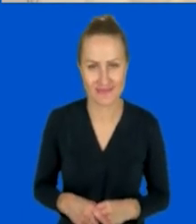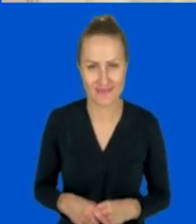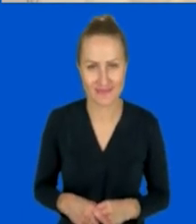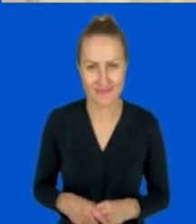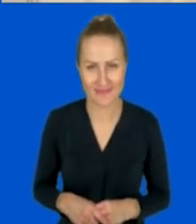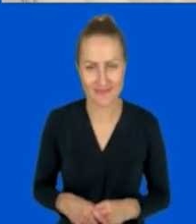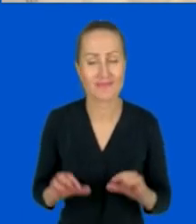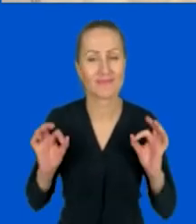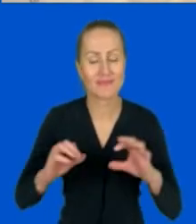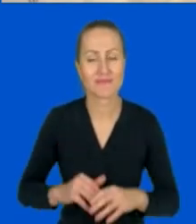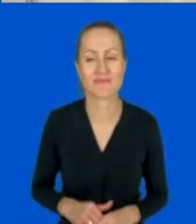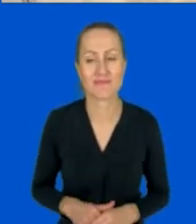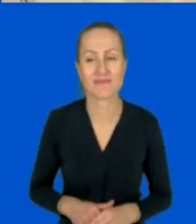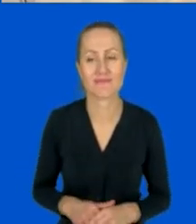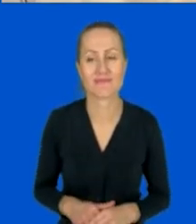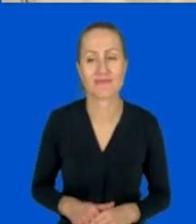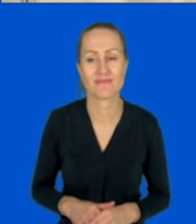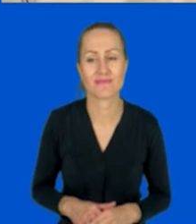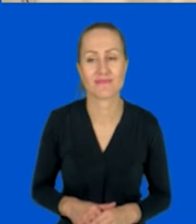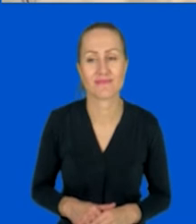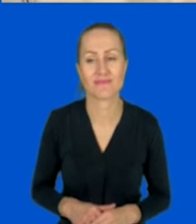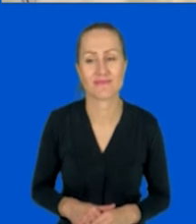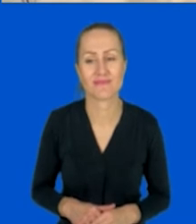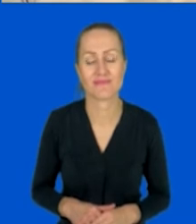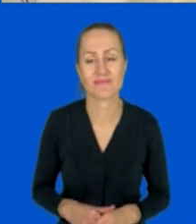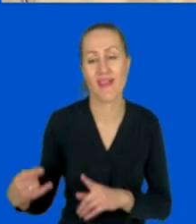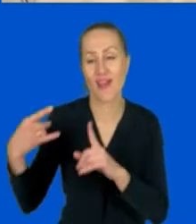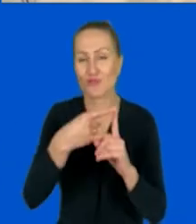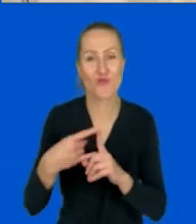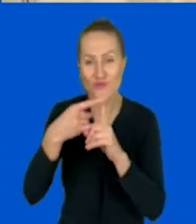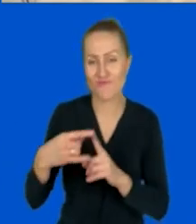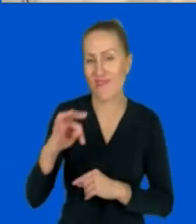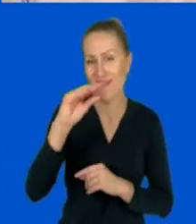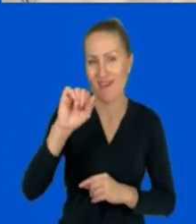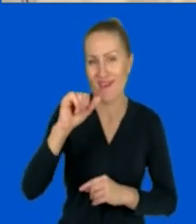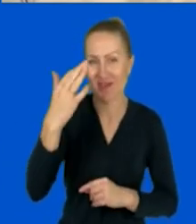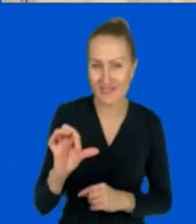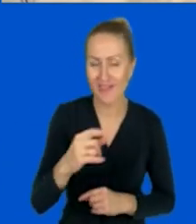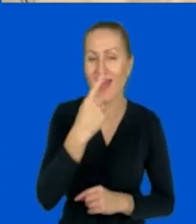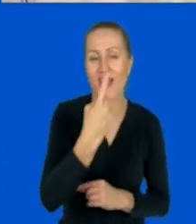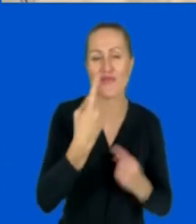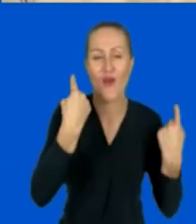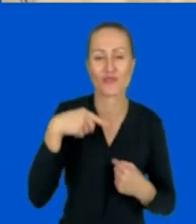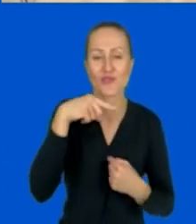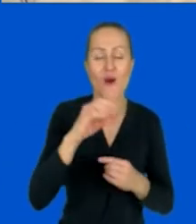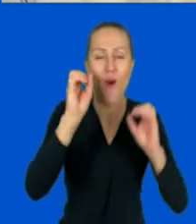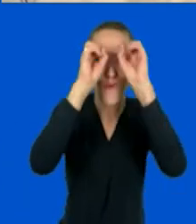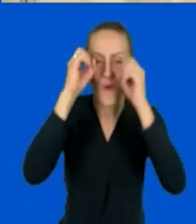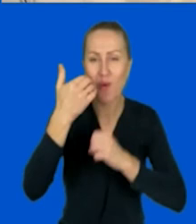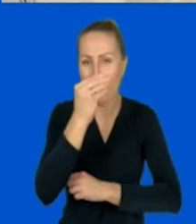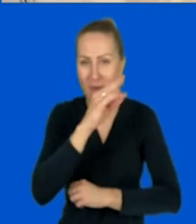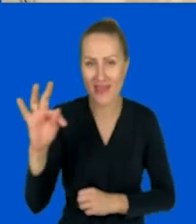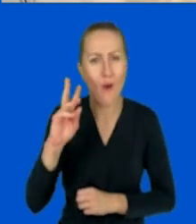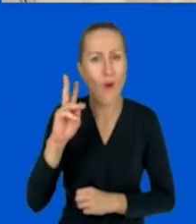Ok. Czyli Teams i Zoom i jedna osoba Google Nietzsche. Czy ktoś jeszcze chciałby